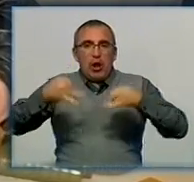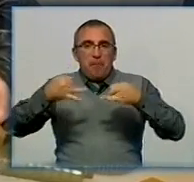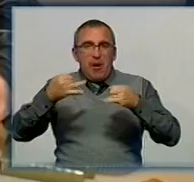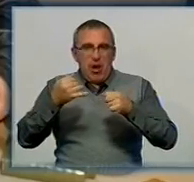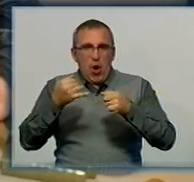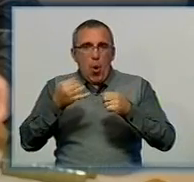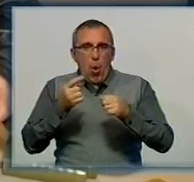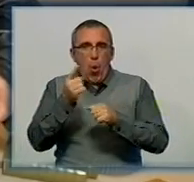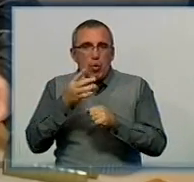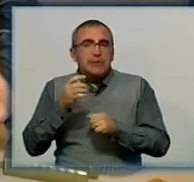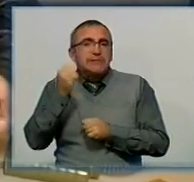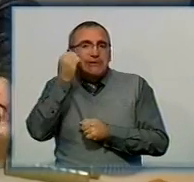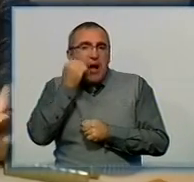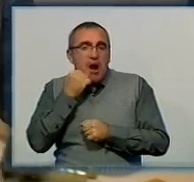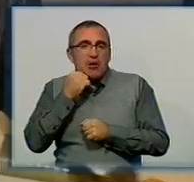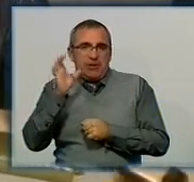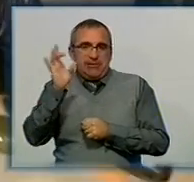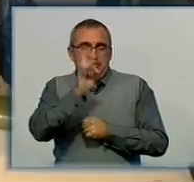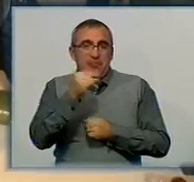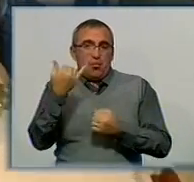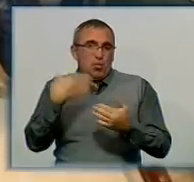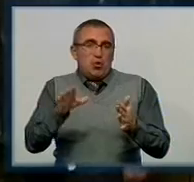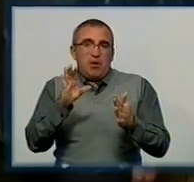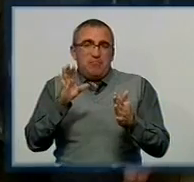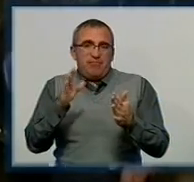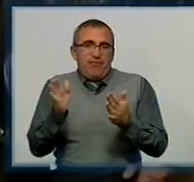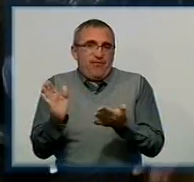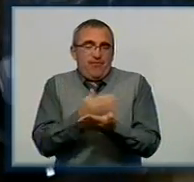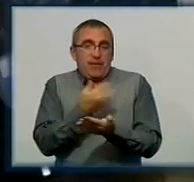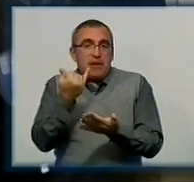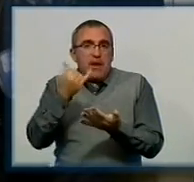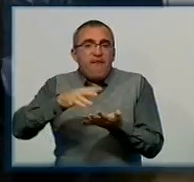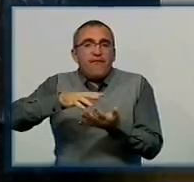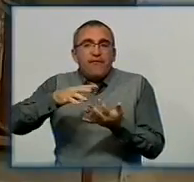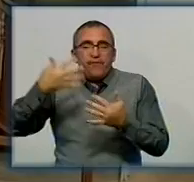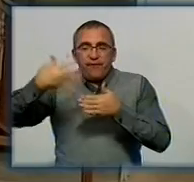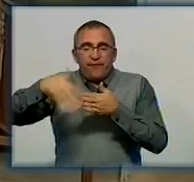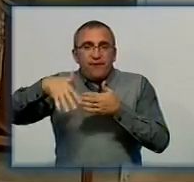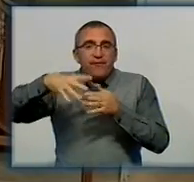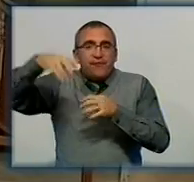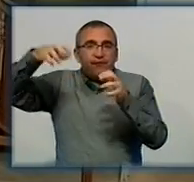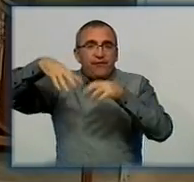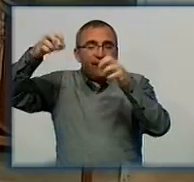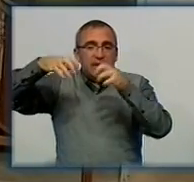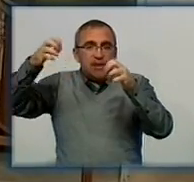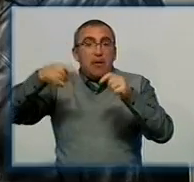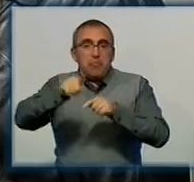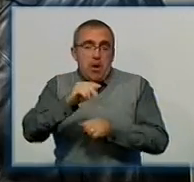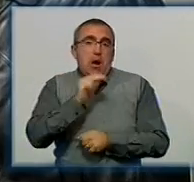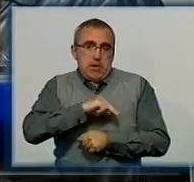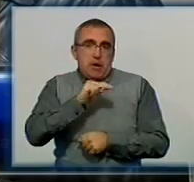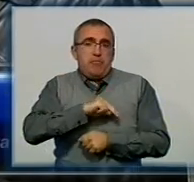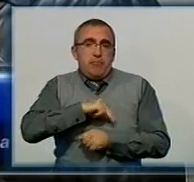Старе, саветського образця. Тепер вони вже вийшли із строя. Це вентиляційна кімната. Фільтровентиляційна система працює.